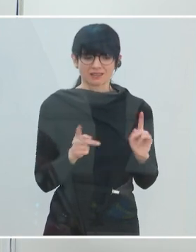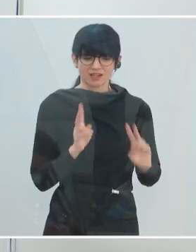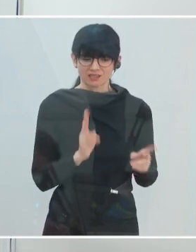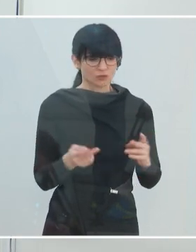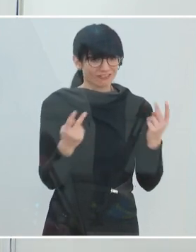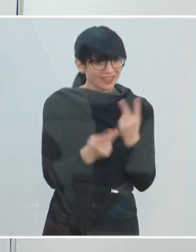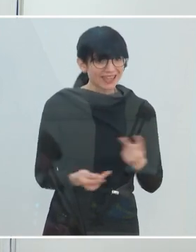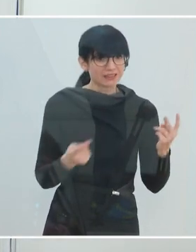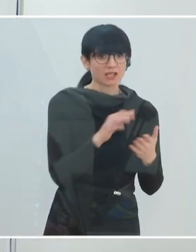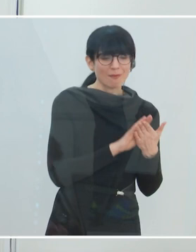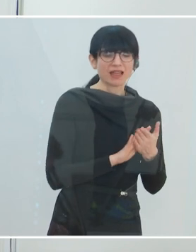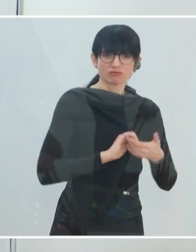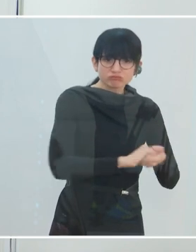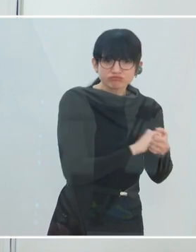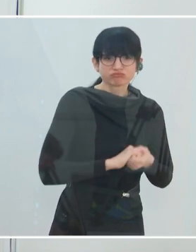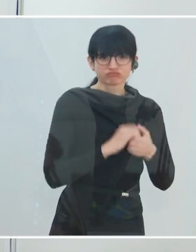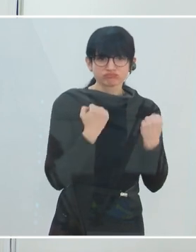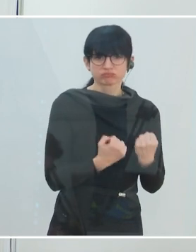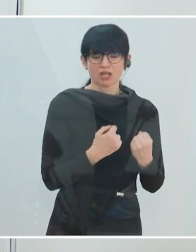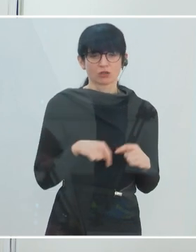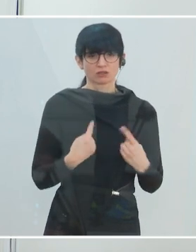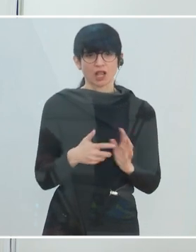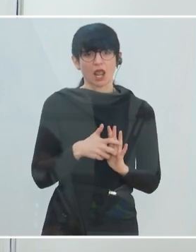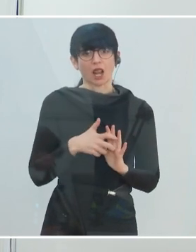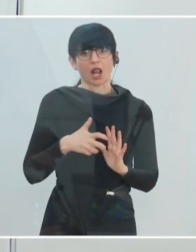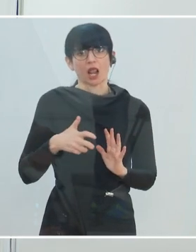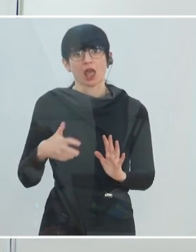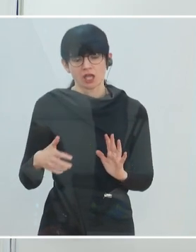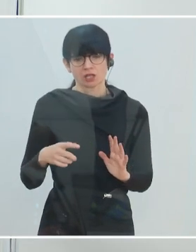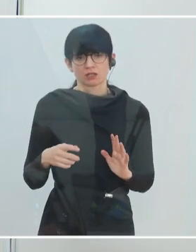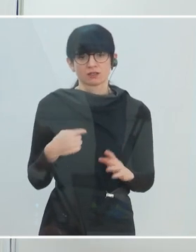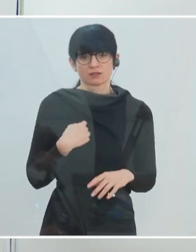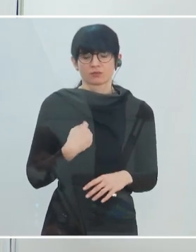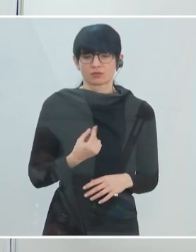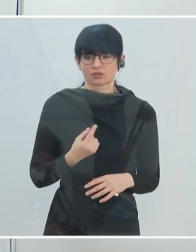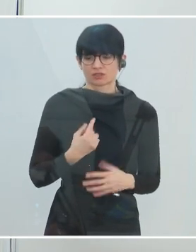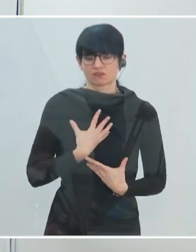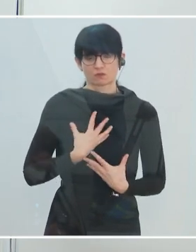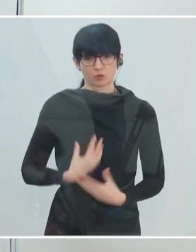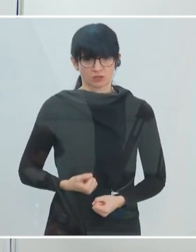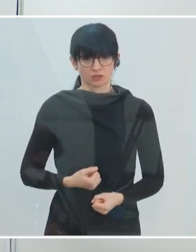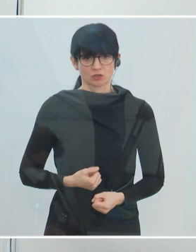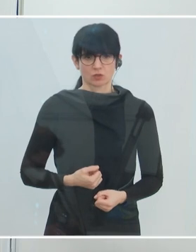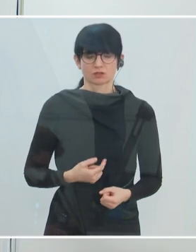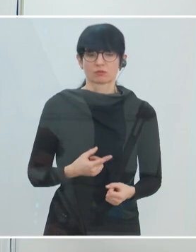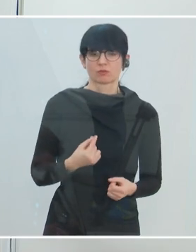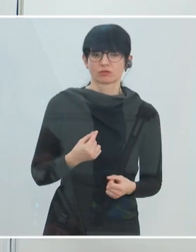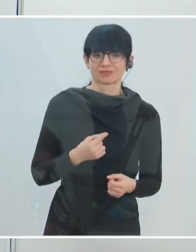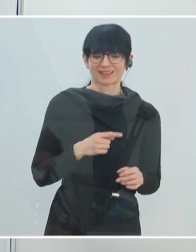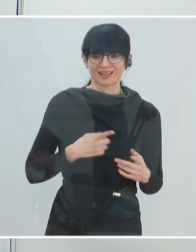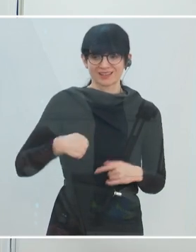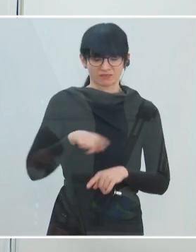genauso ist, dass man zuerst in der Angst und dann eher in diesem Gefühl der Frustration landet. Wir machen selber auch